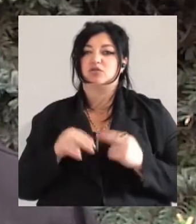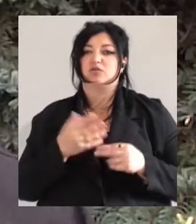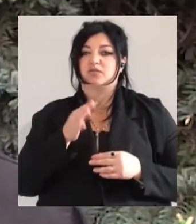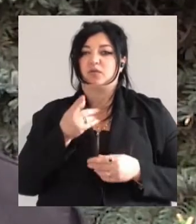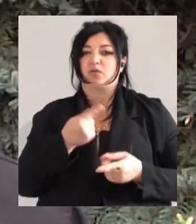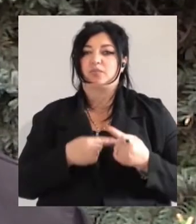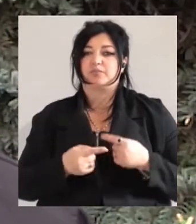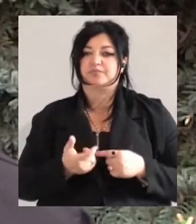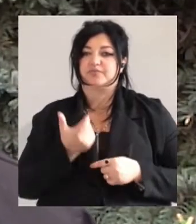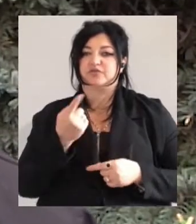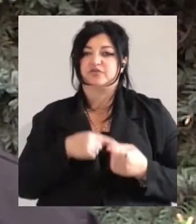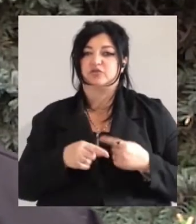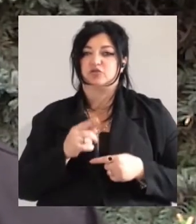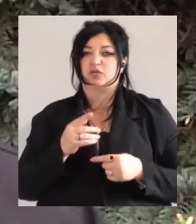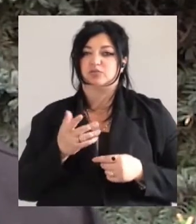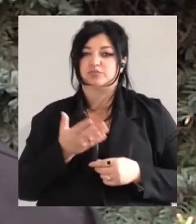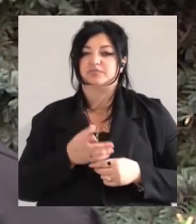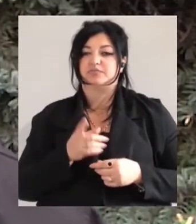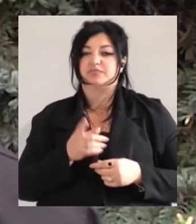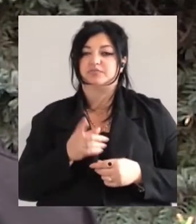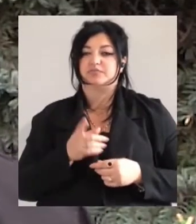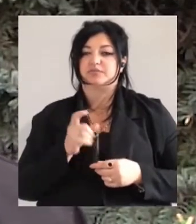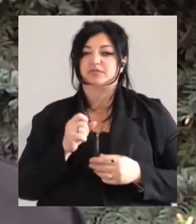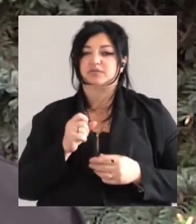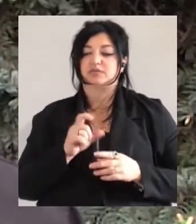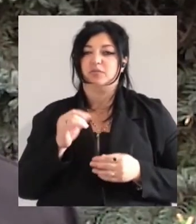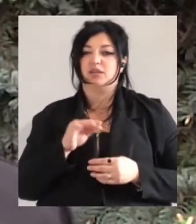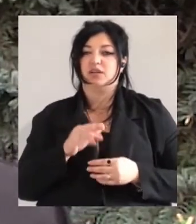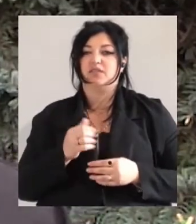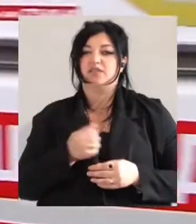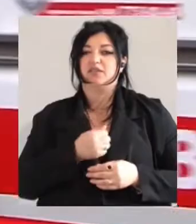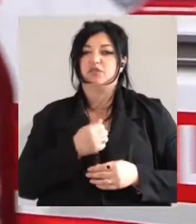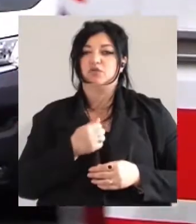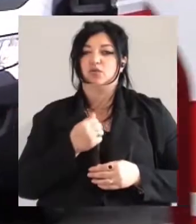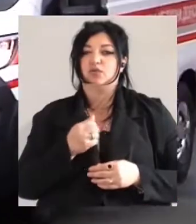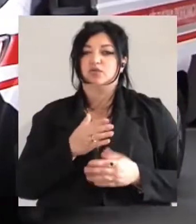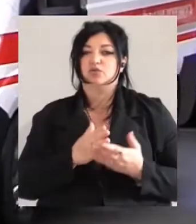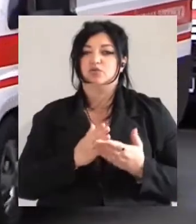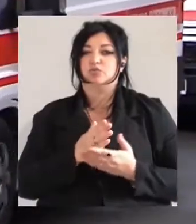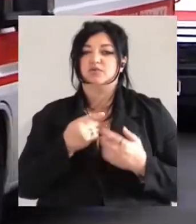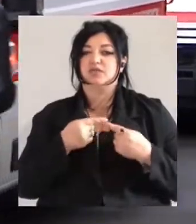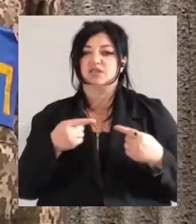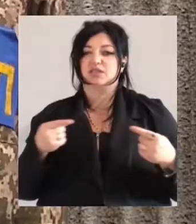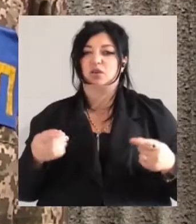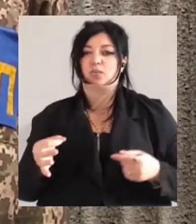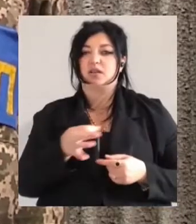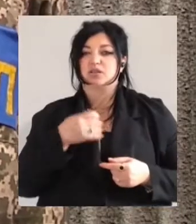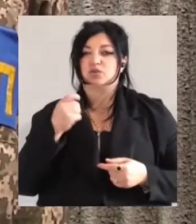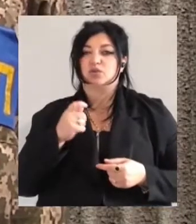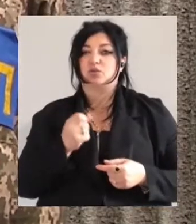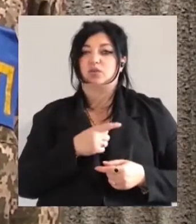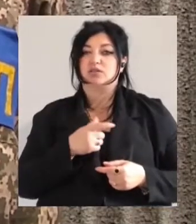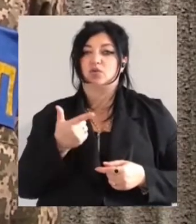За словами Андрія Танцюри, військовослужбовці родом з різних областей України. До одеського шпиталю їх привезли за